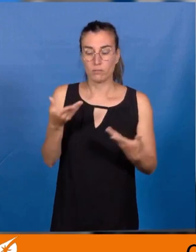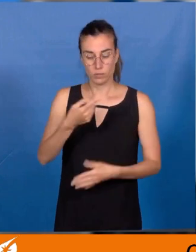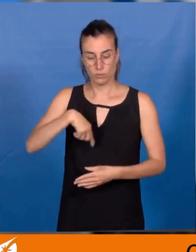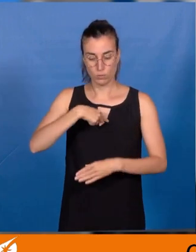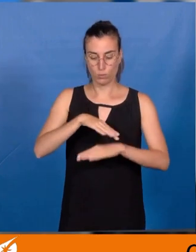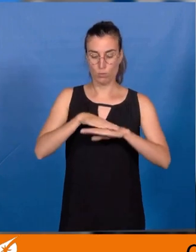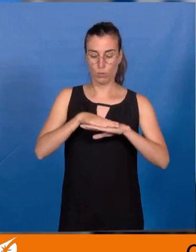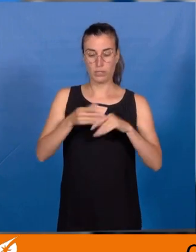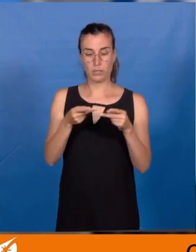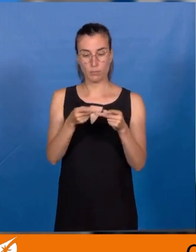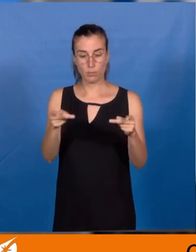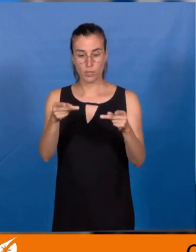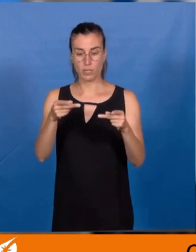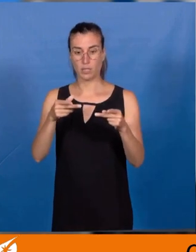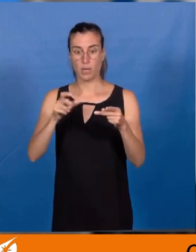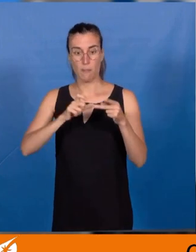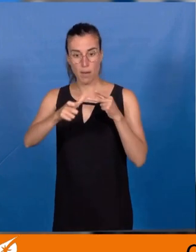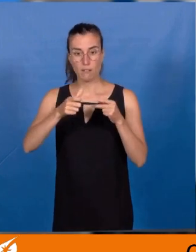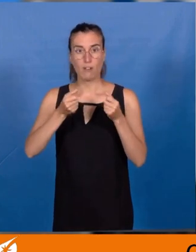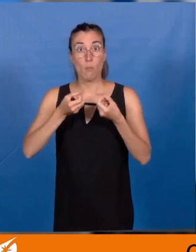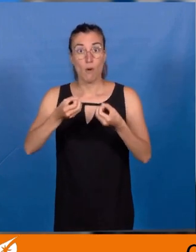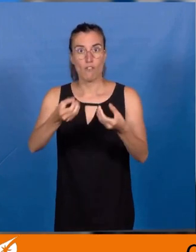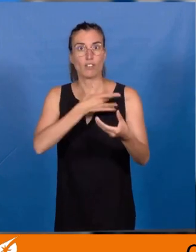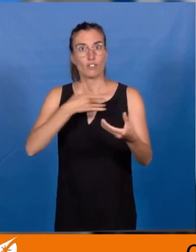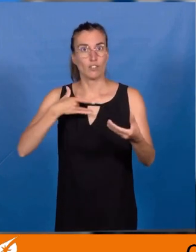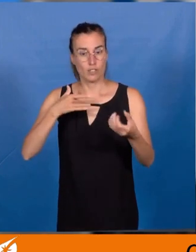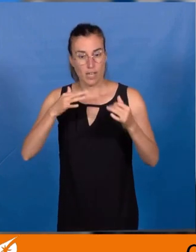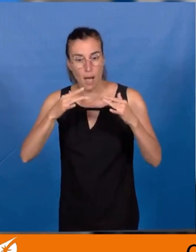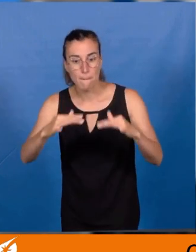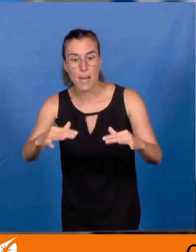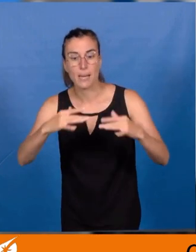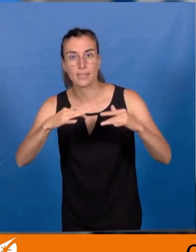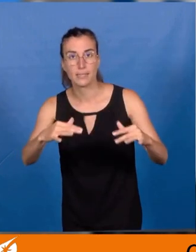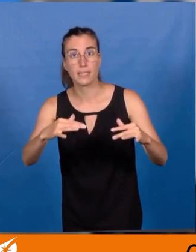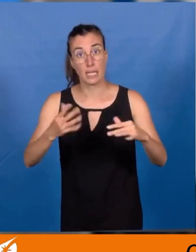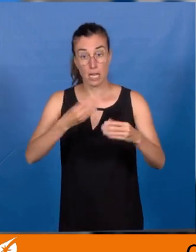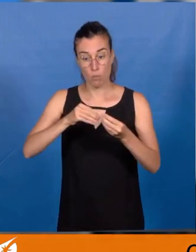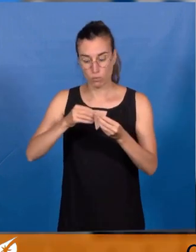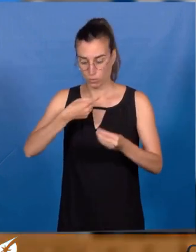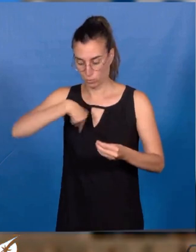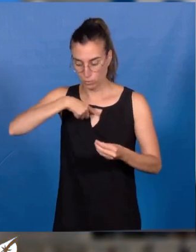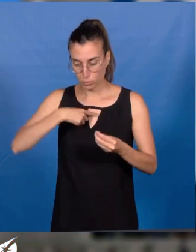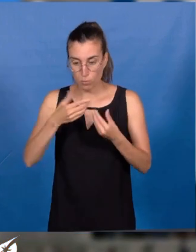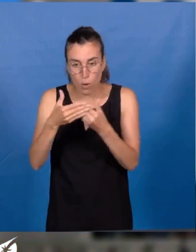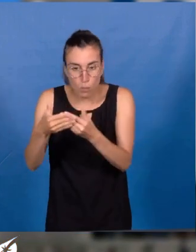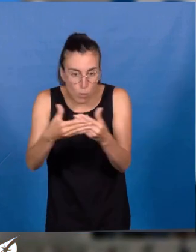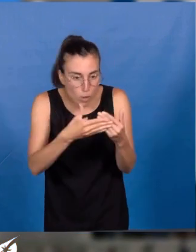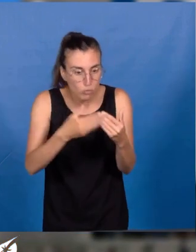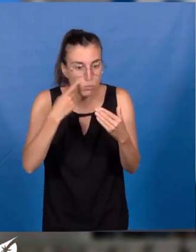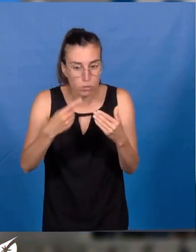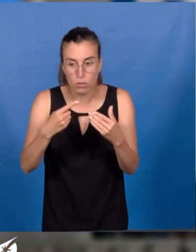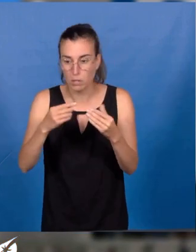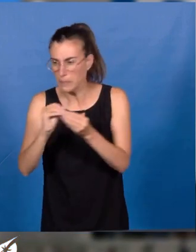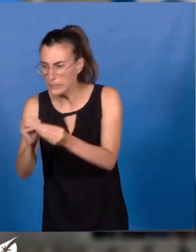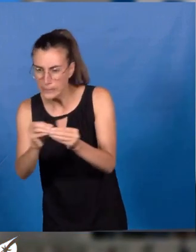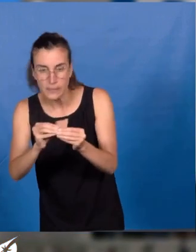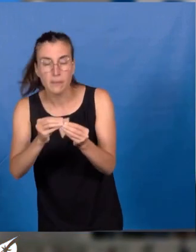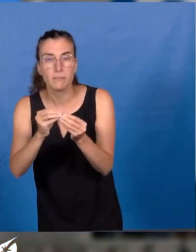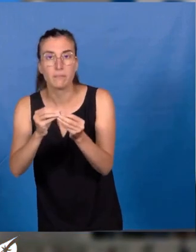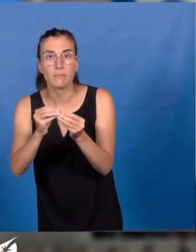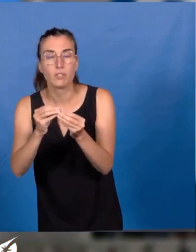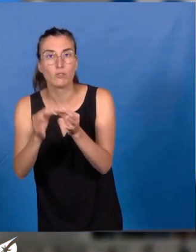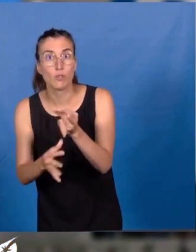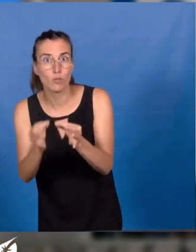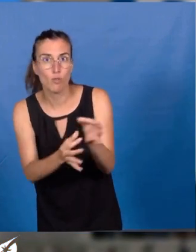sur notre santé, et ensuite parce que nous sommes en première ligne pour apporter des réponses concrètes. Voici quelques points de